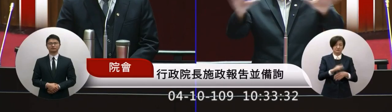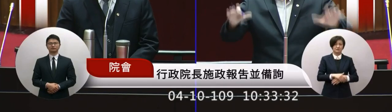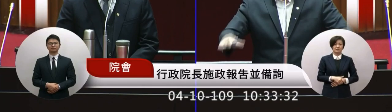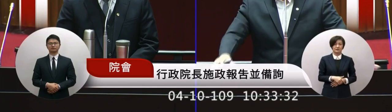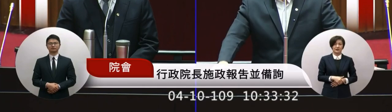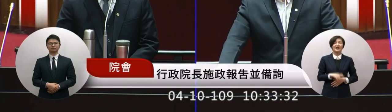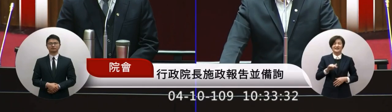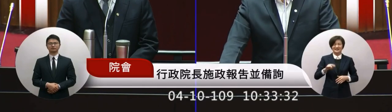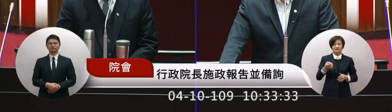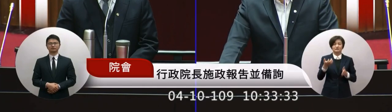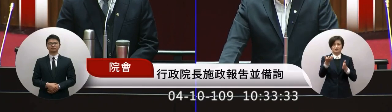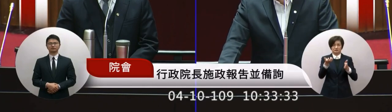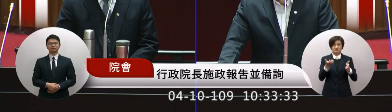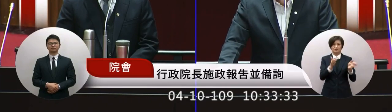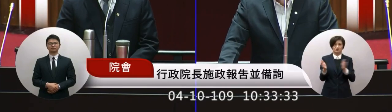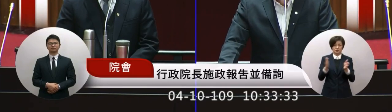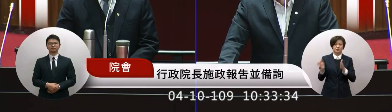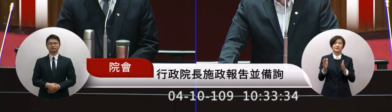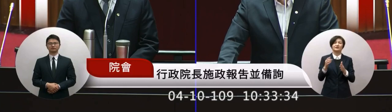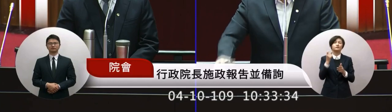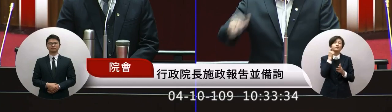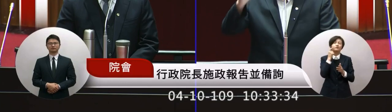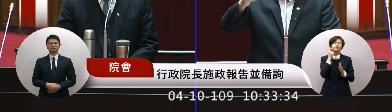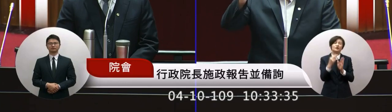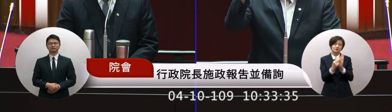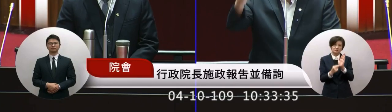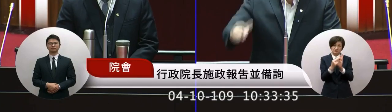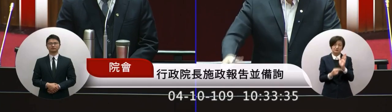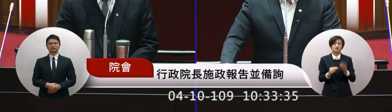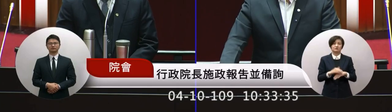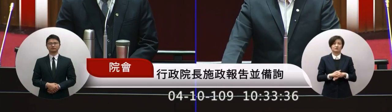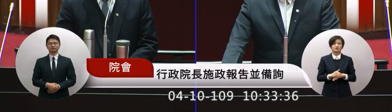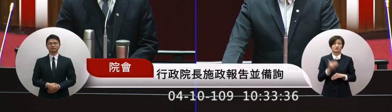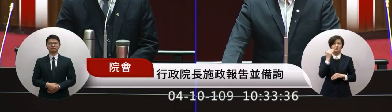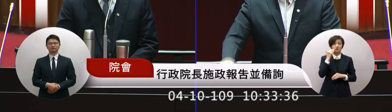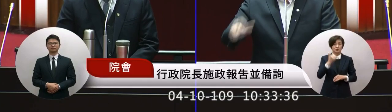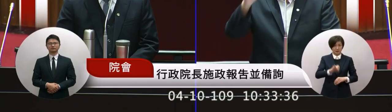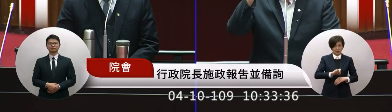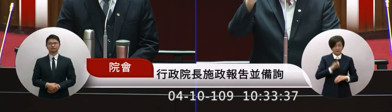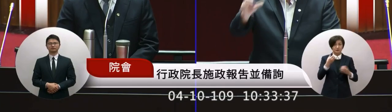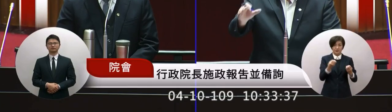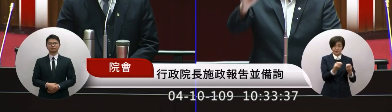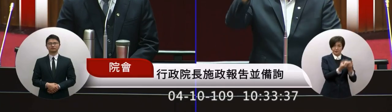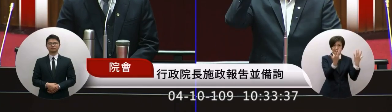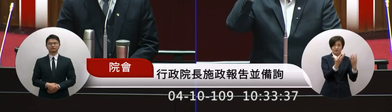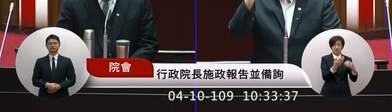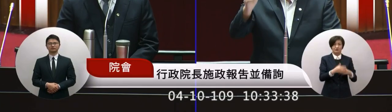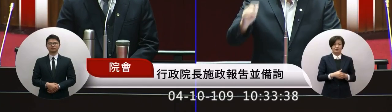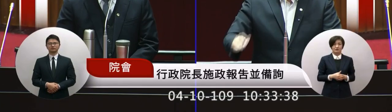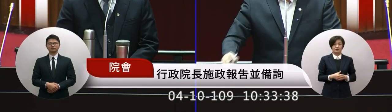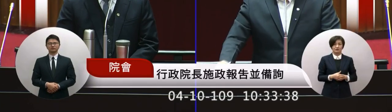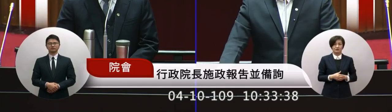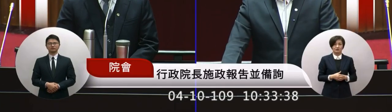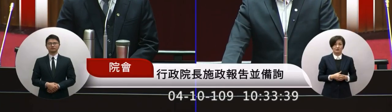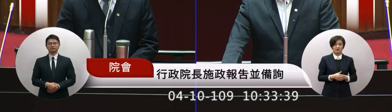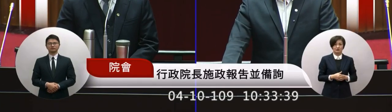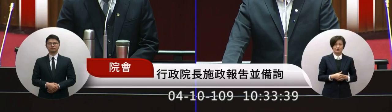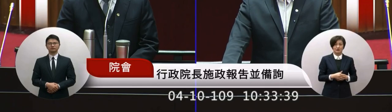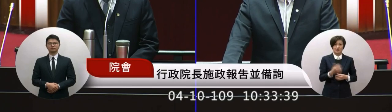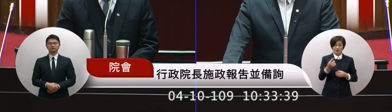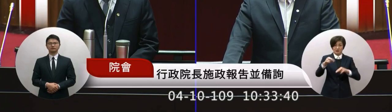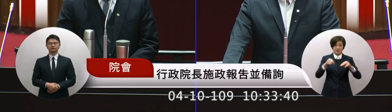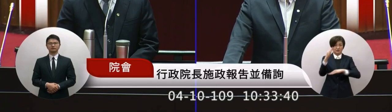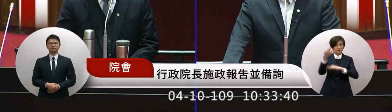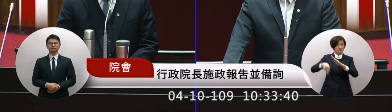現在是講一個超前部署的情況一個假設如果真的有這種情況發生我們的行政院